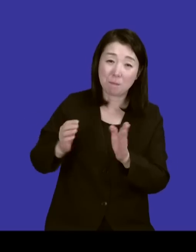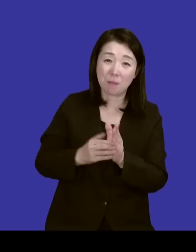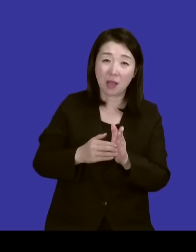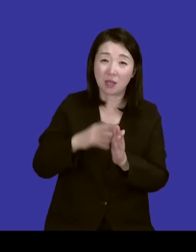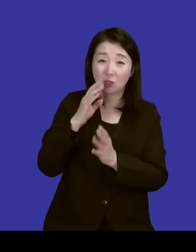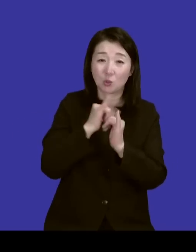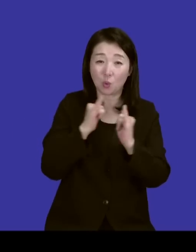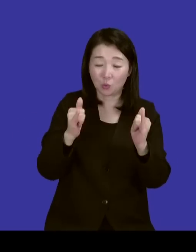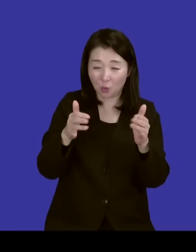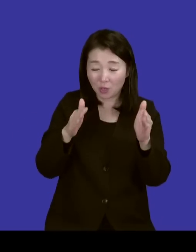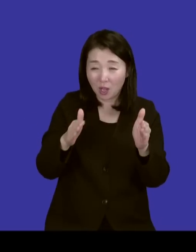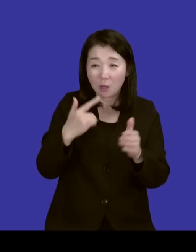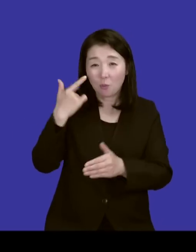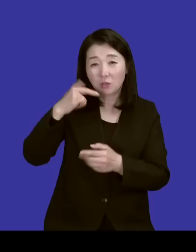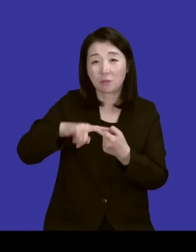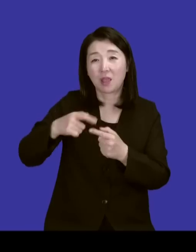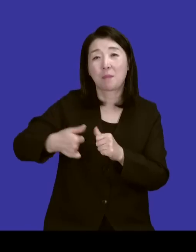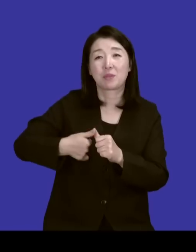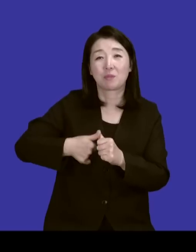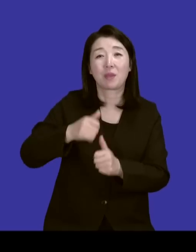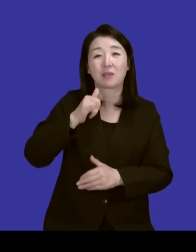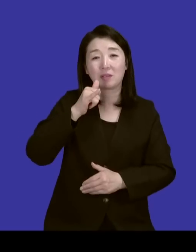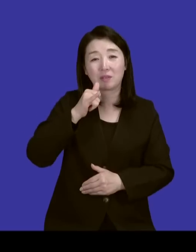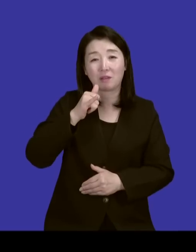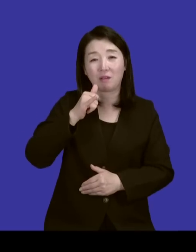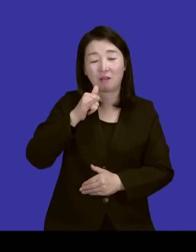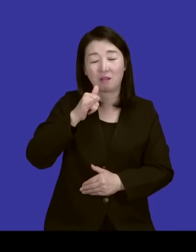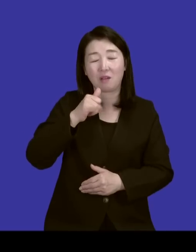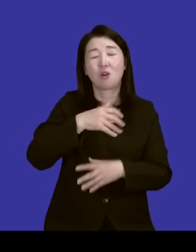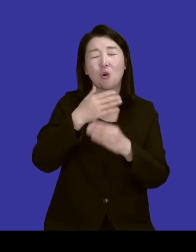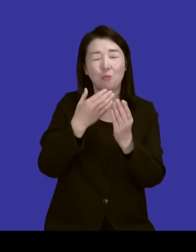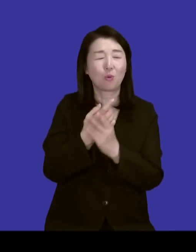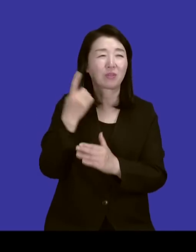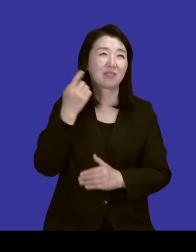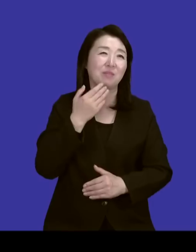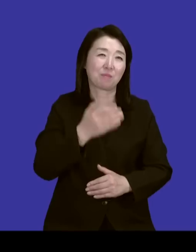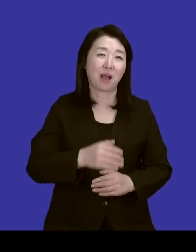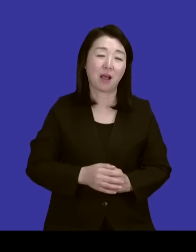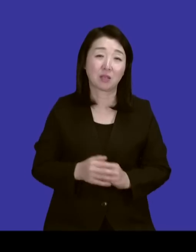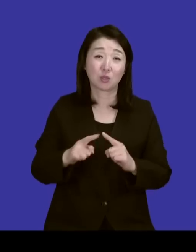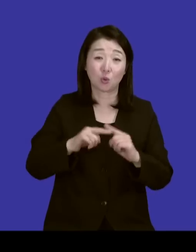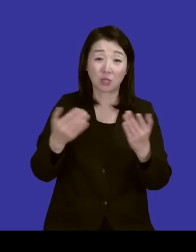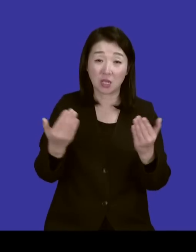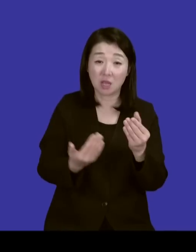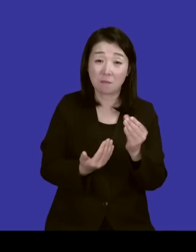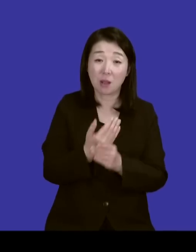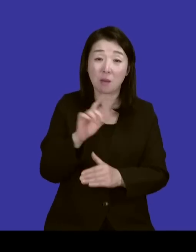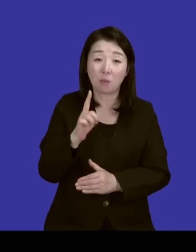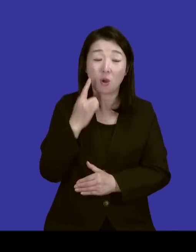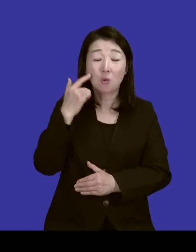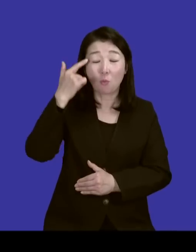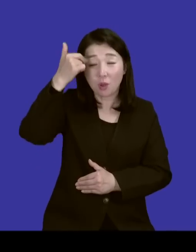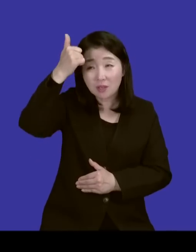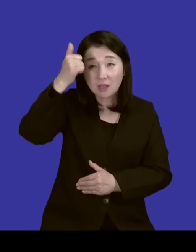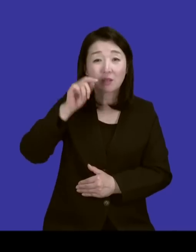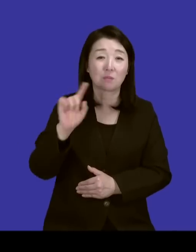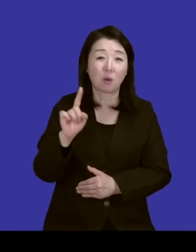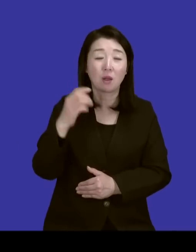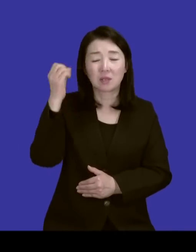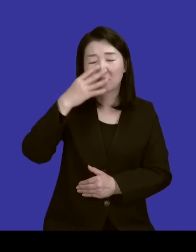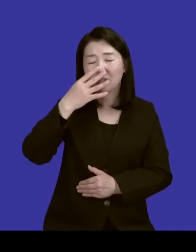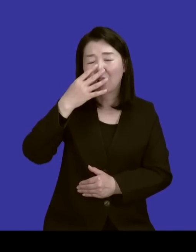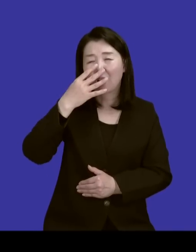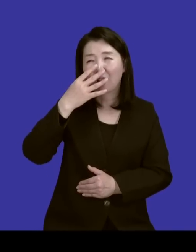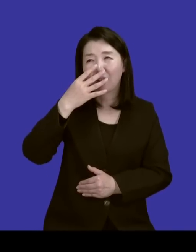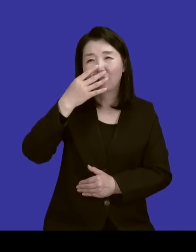사이에서 나오는 목사님에 대한 피드백이라고 할까 다 들거든요. 이 교회에서 무슨 일이 벌어지군요. 목회자들은 오히려 그냥 무심코